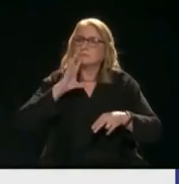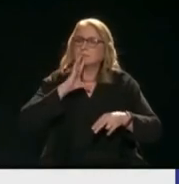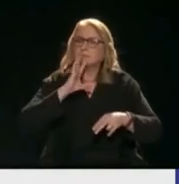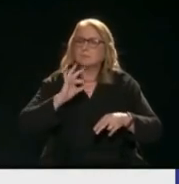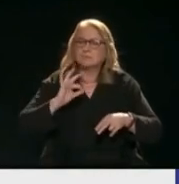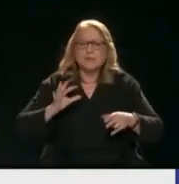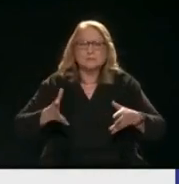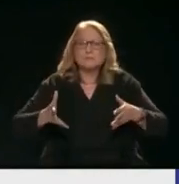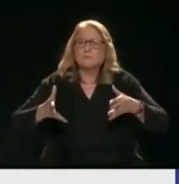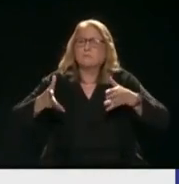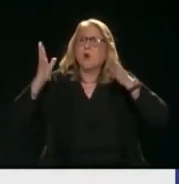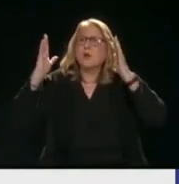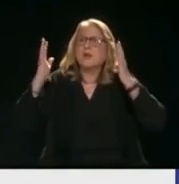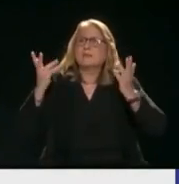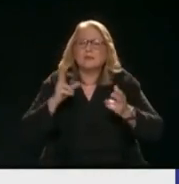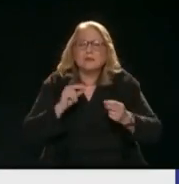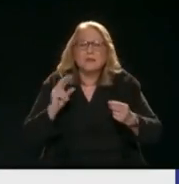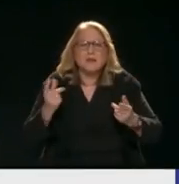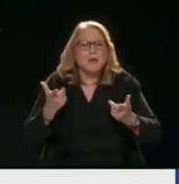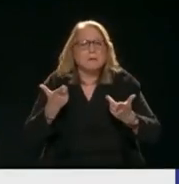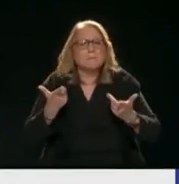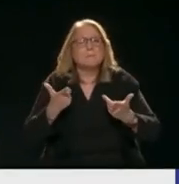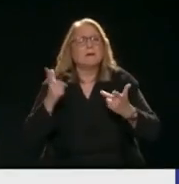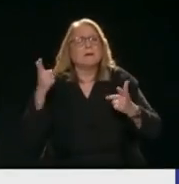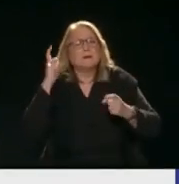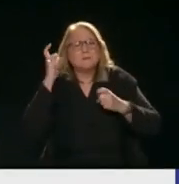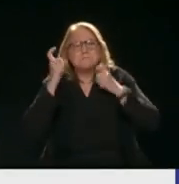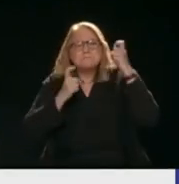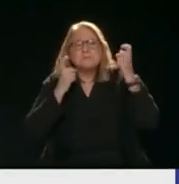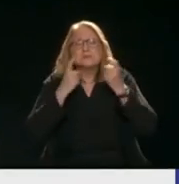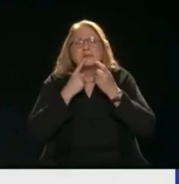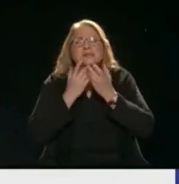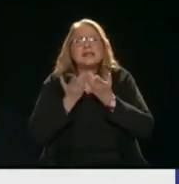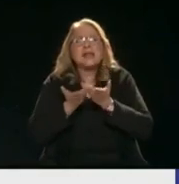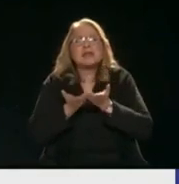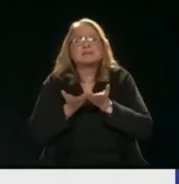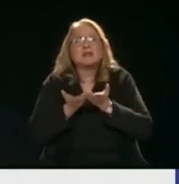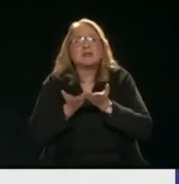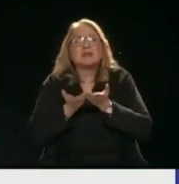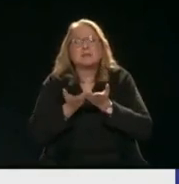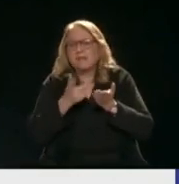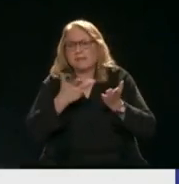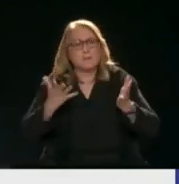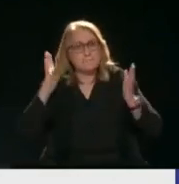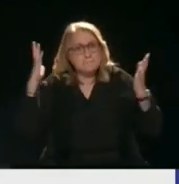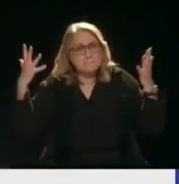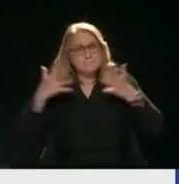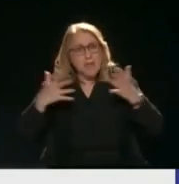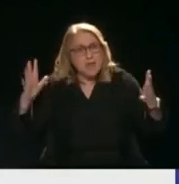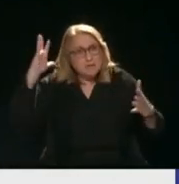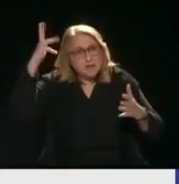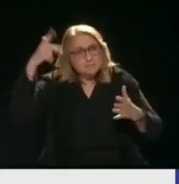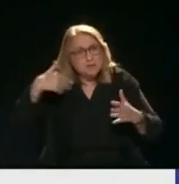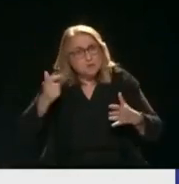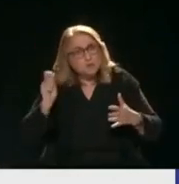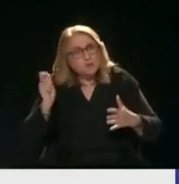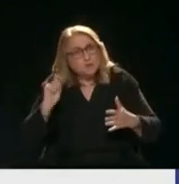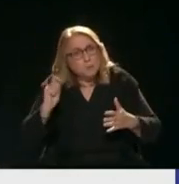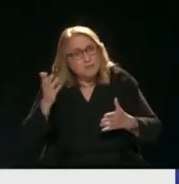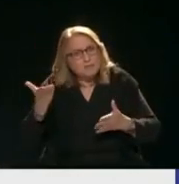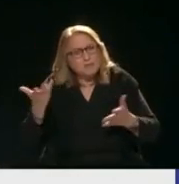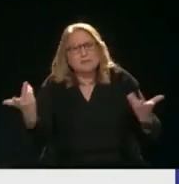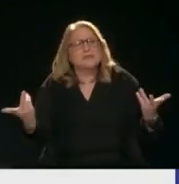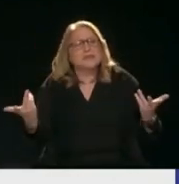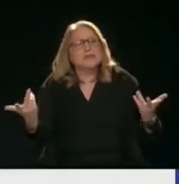τι κάνετε Κύριοι τι λέτε Και μέχρι πότε θα το κάνετε Δεν σας επιτρέπω να το κάνετε Εδώ και σταματάνε